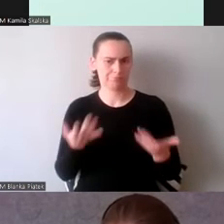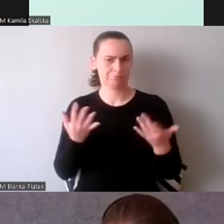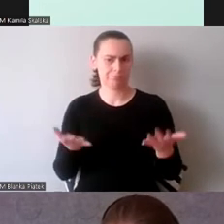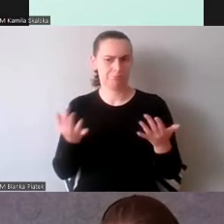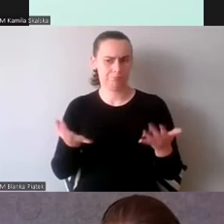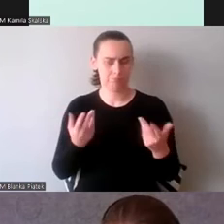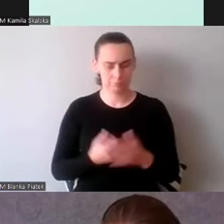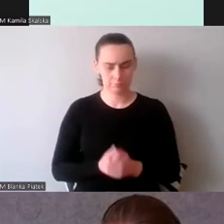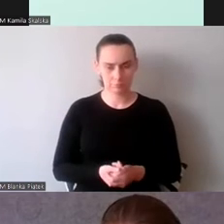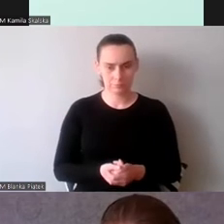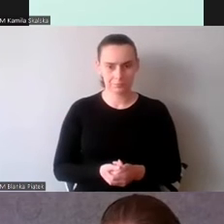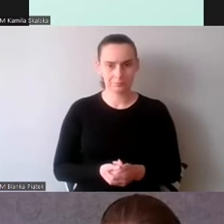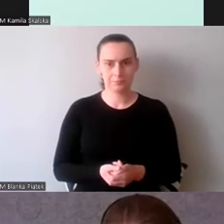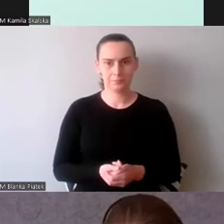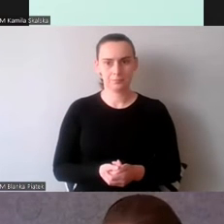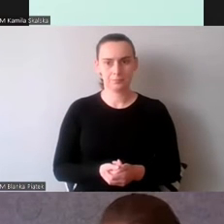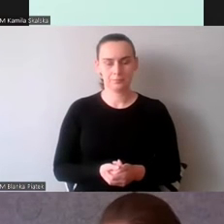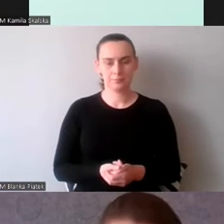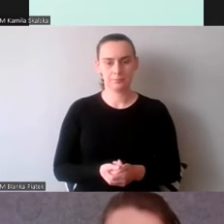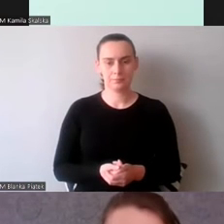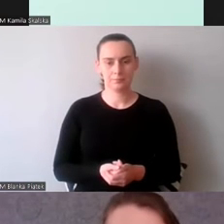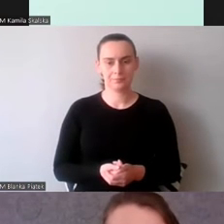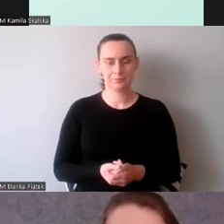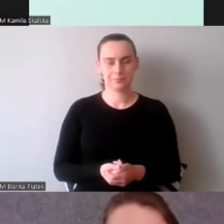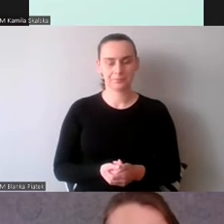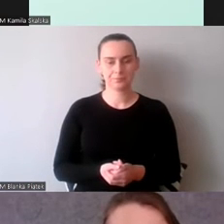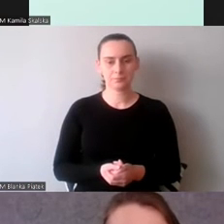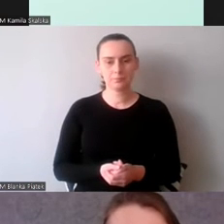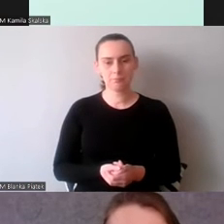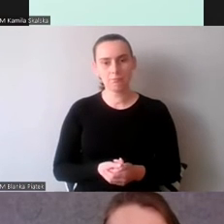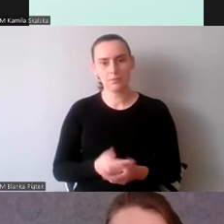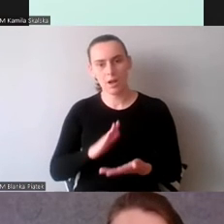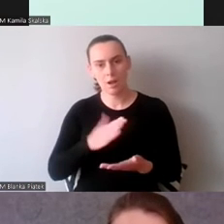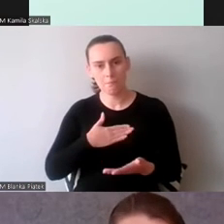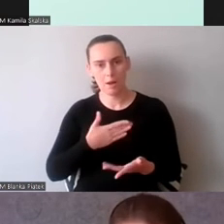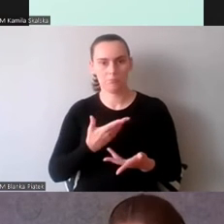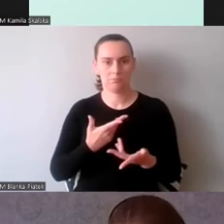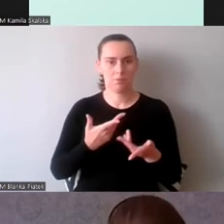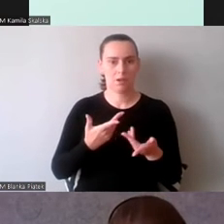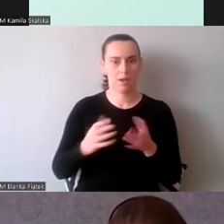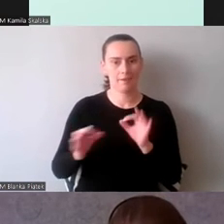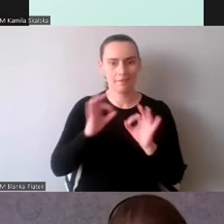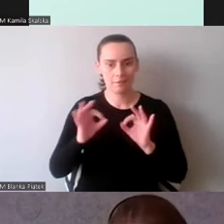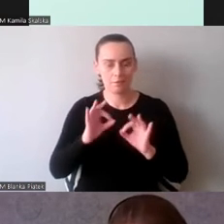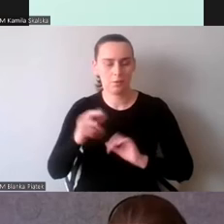Jednak jest pewna ilość informacji, z którą muszę się zmierzyć podczas tłumaczenia.